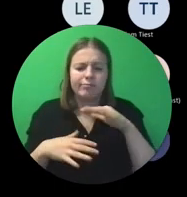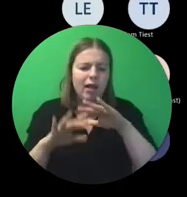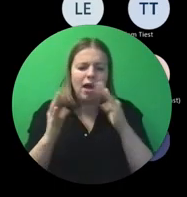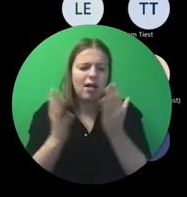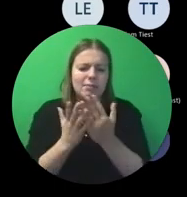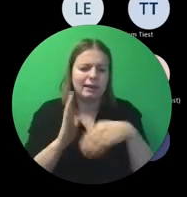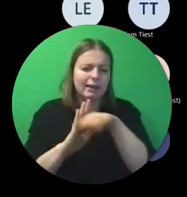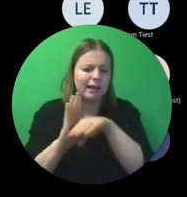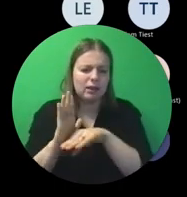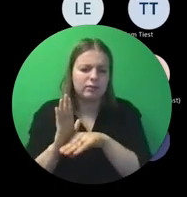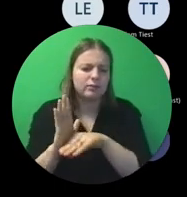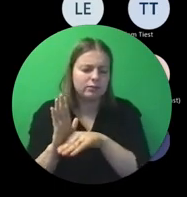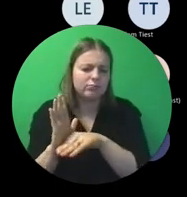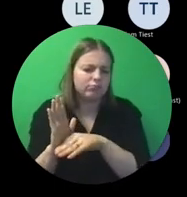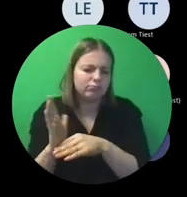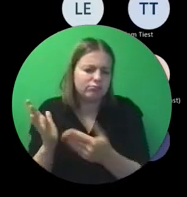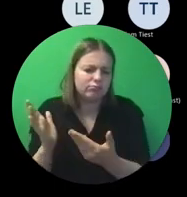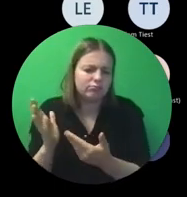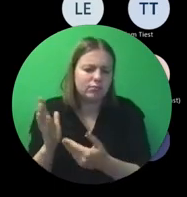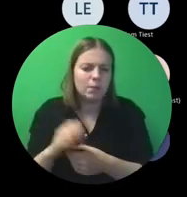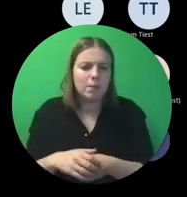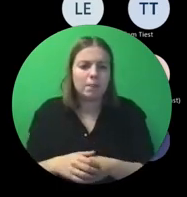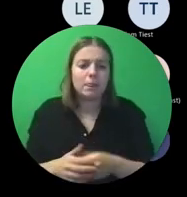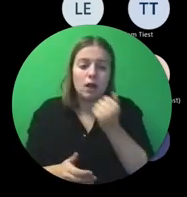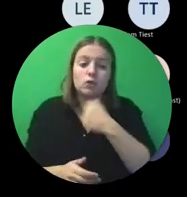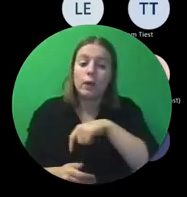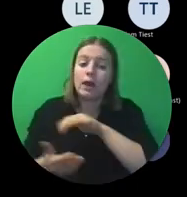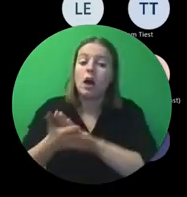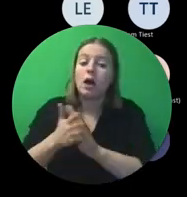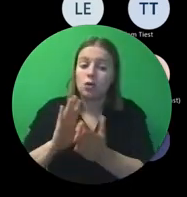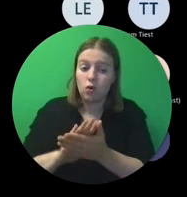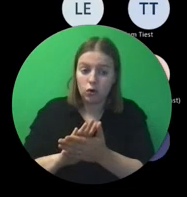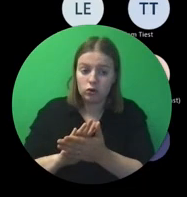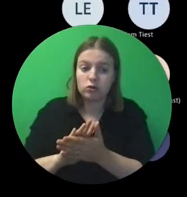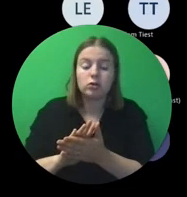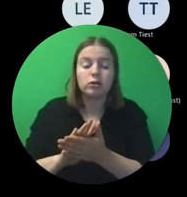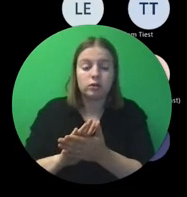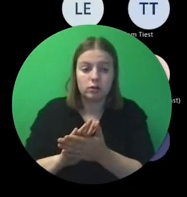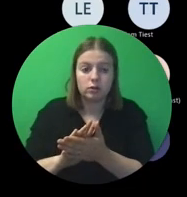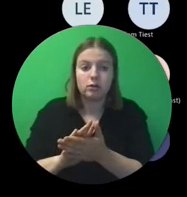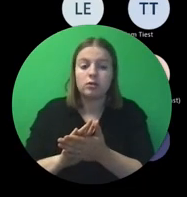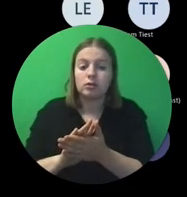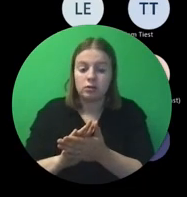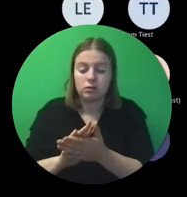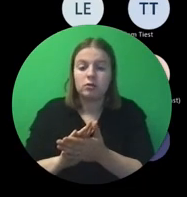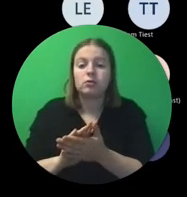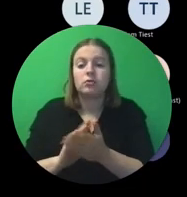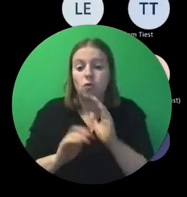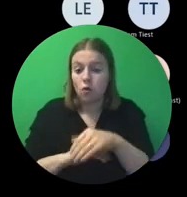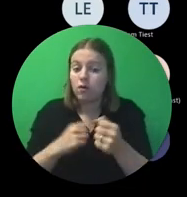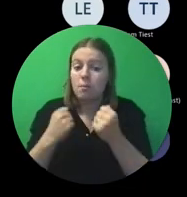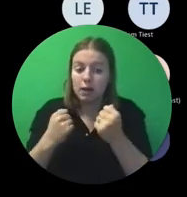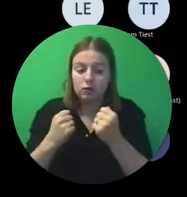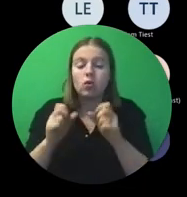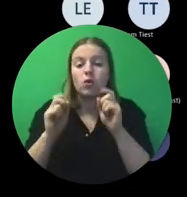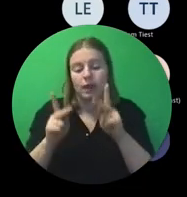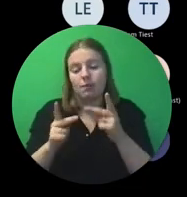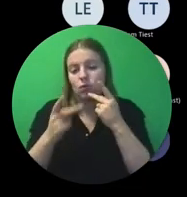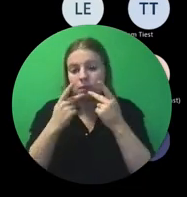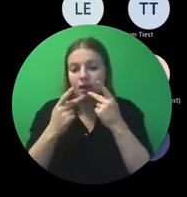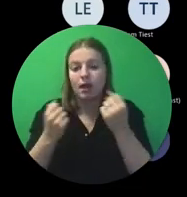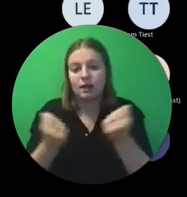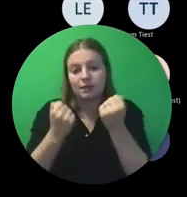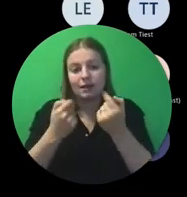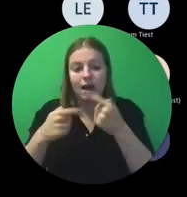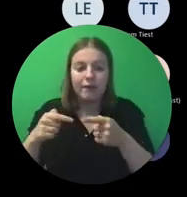dus dat zal toelaten, als wij akkoord gaan, van goed, je gaat dan je activiteit in een andere vorm